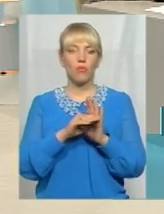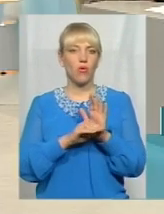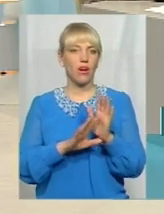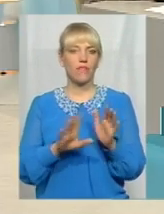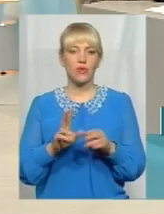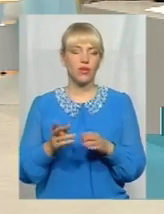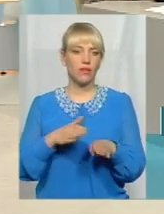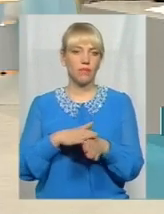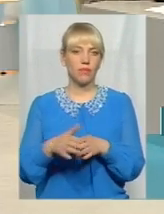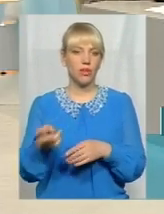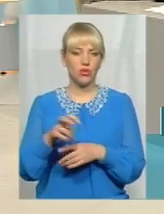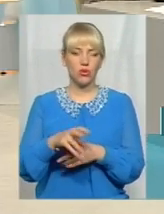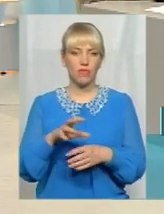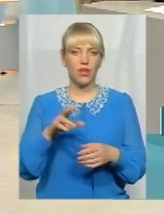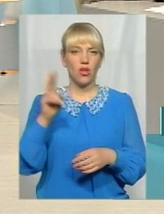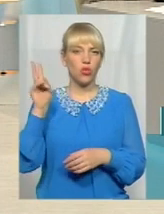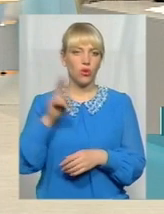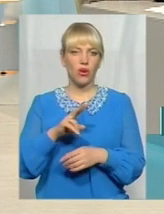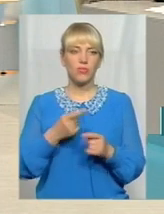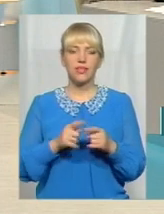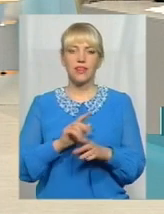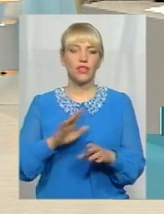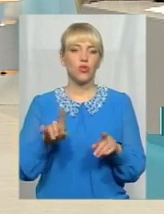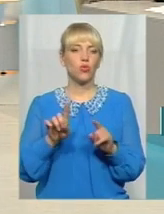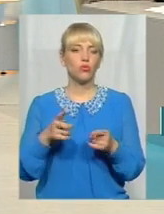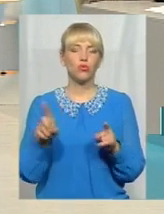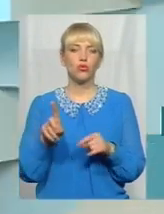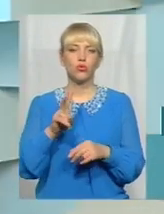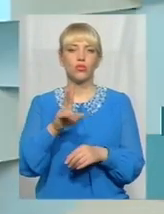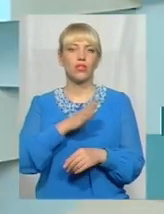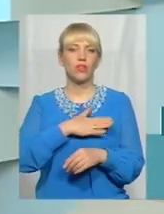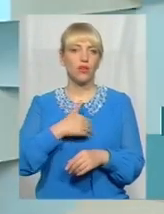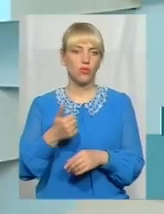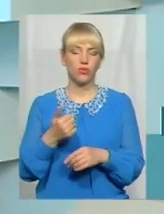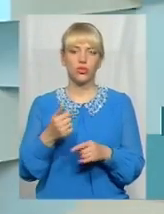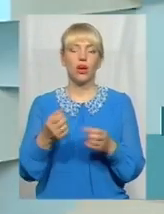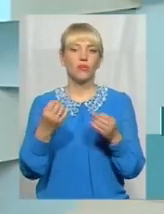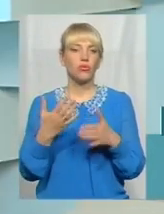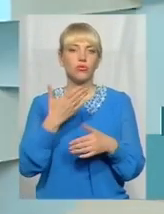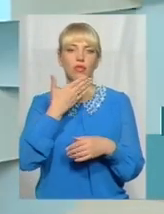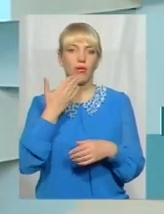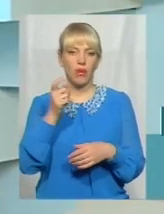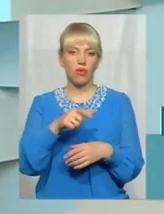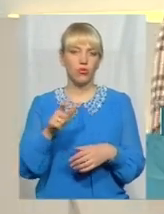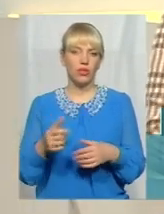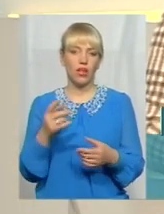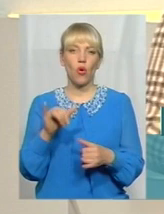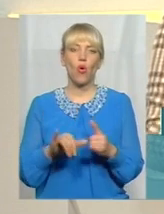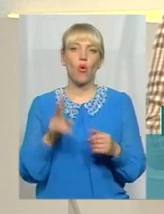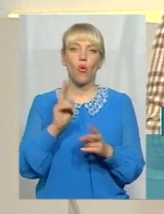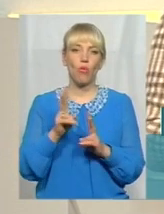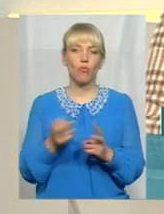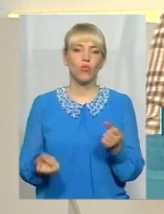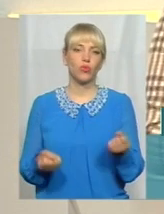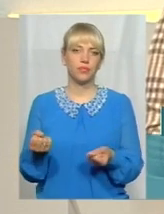не хоче хтось їздити. Це тому, що нема просто кому сісти за кермо. Але